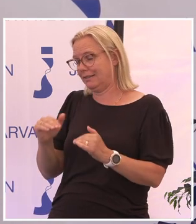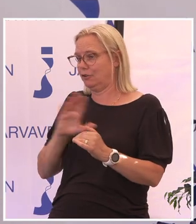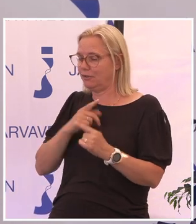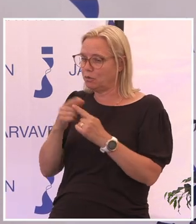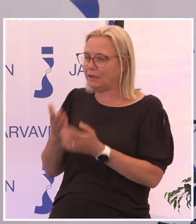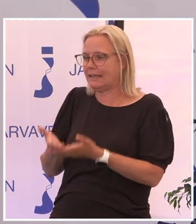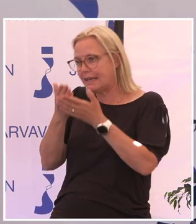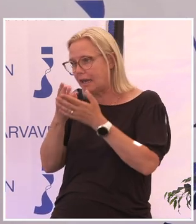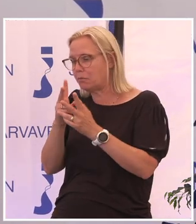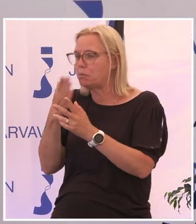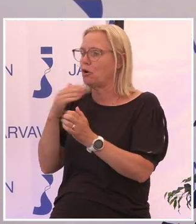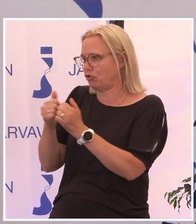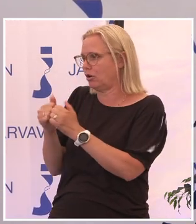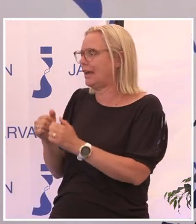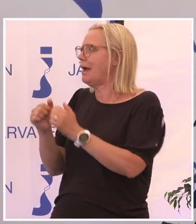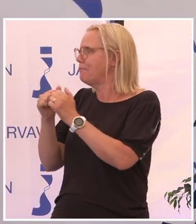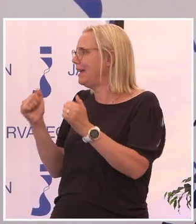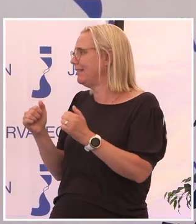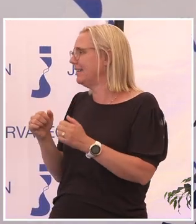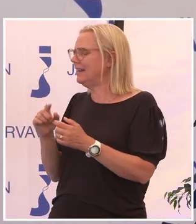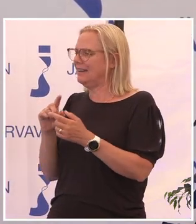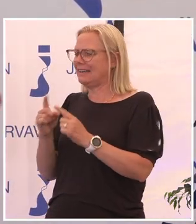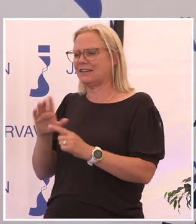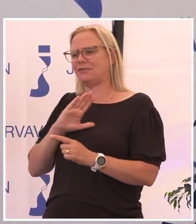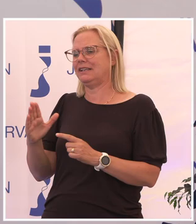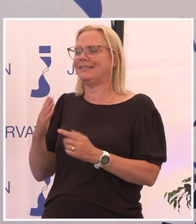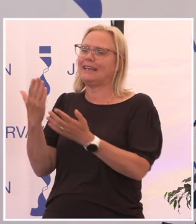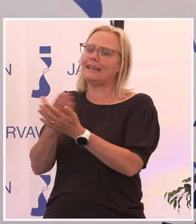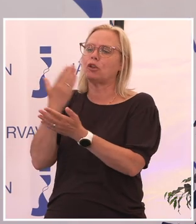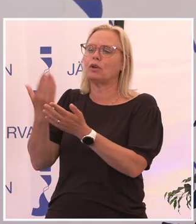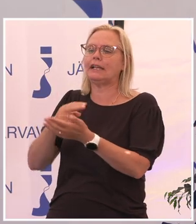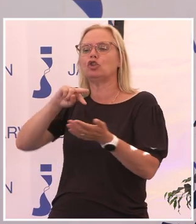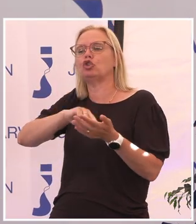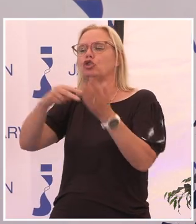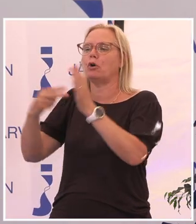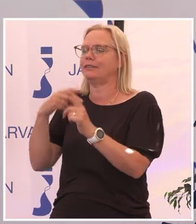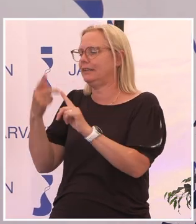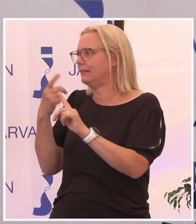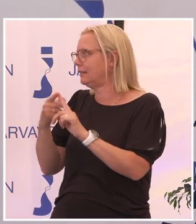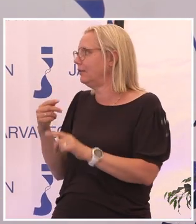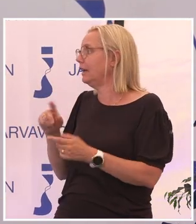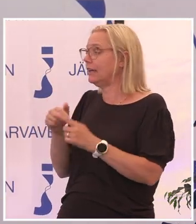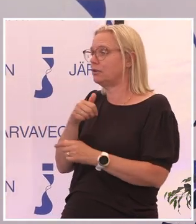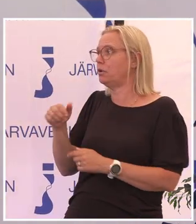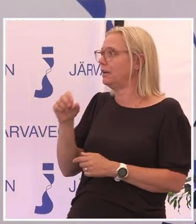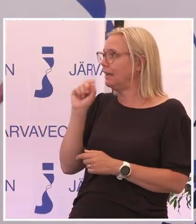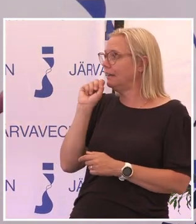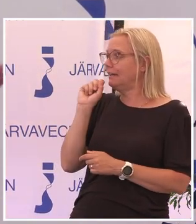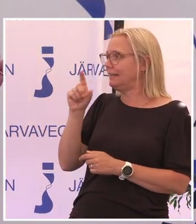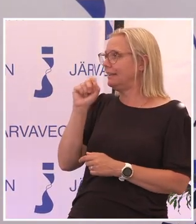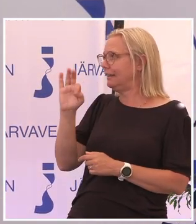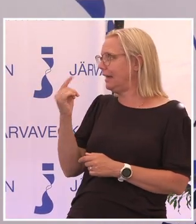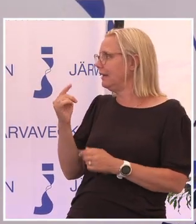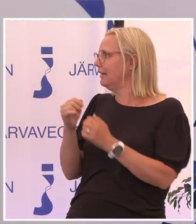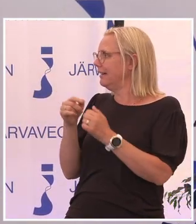Massa bra saker. Däremot kanske det inte finns något nationellt systematiskt initiativ utan möjligen då digidel. Nu är inte det